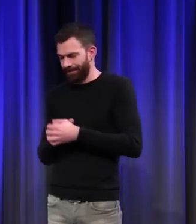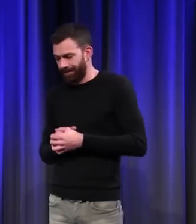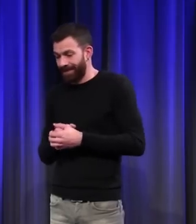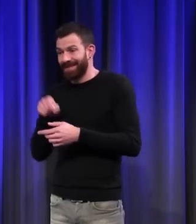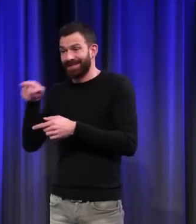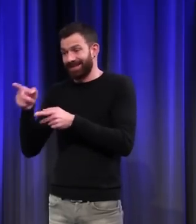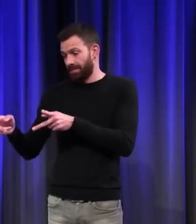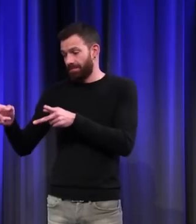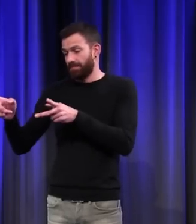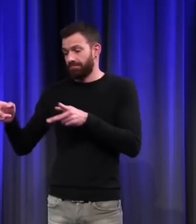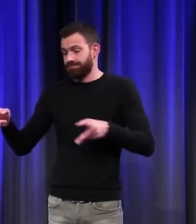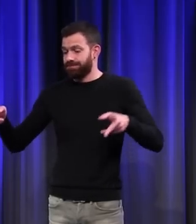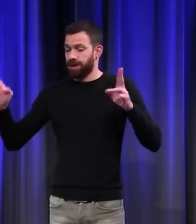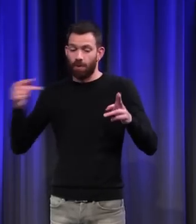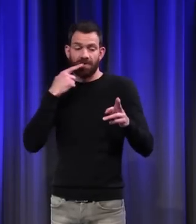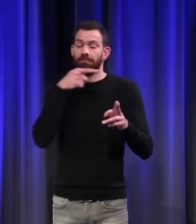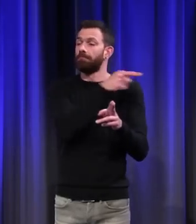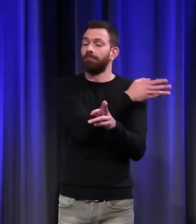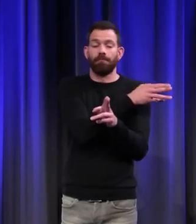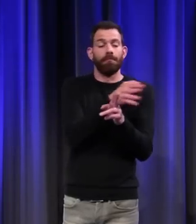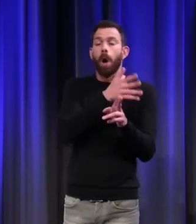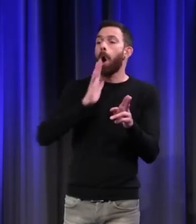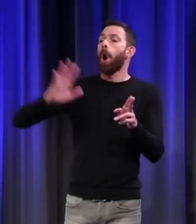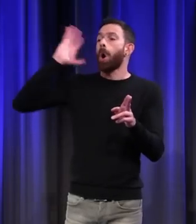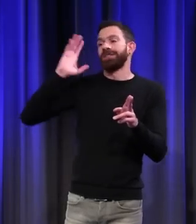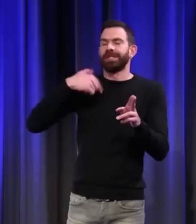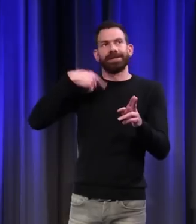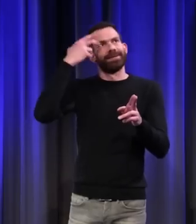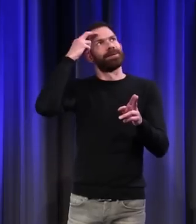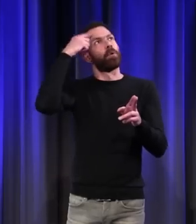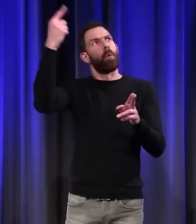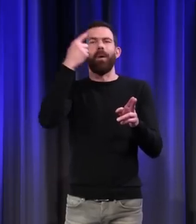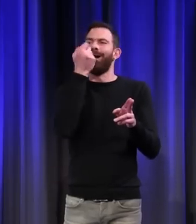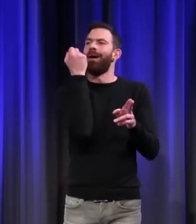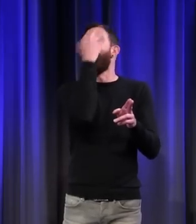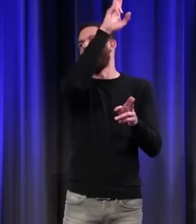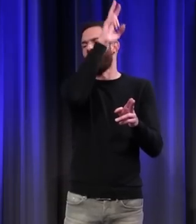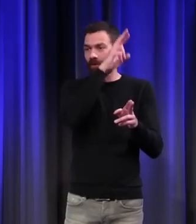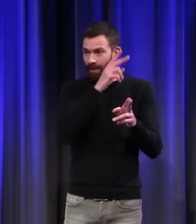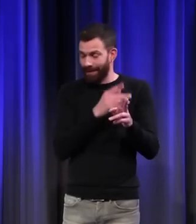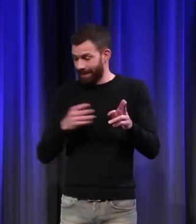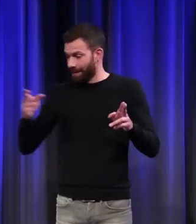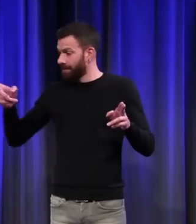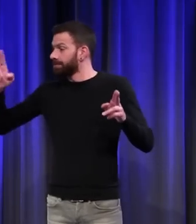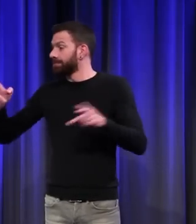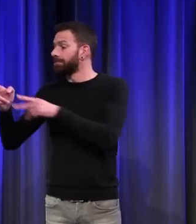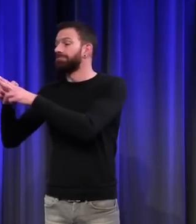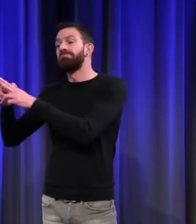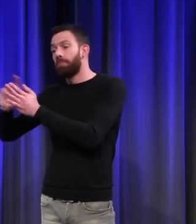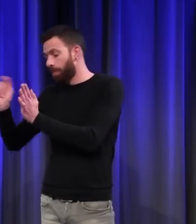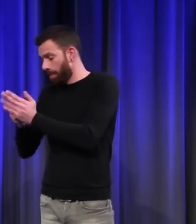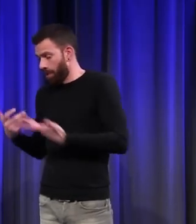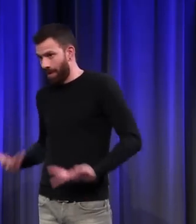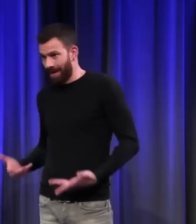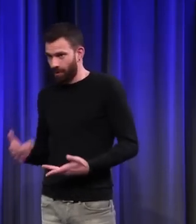entre l'Antiquité, pensée comme une espèce d'âge d'or, et le temps présent. Donc, l'entre-deux, entre la chute de l'Empire